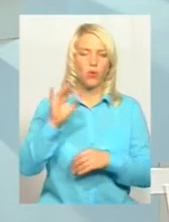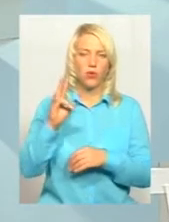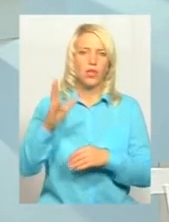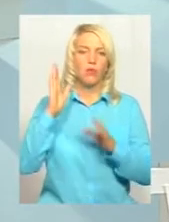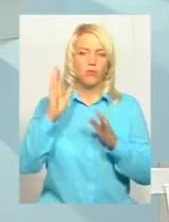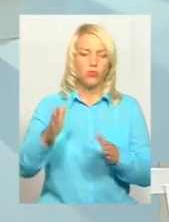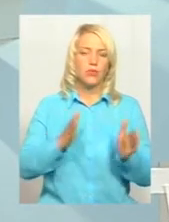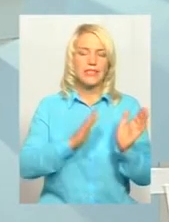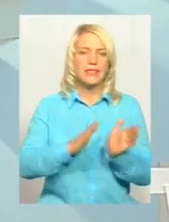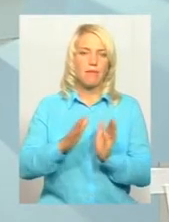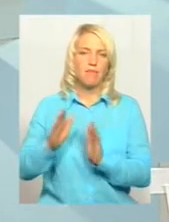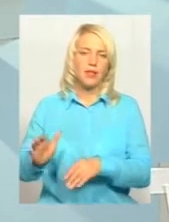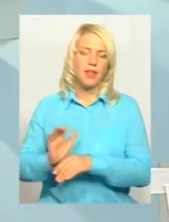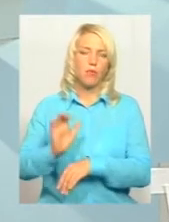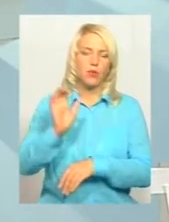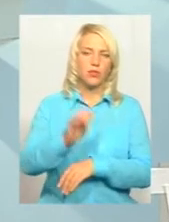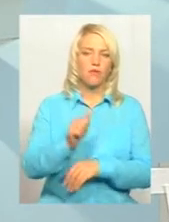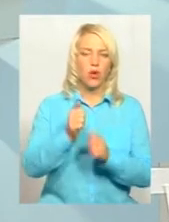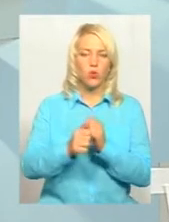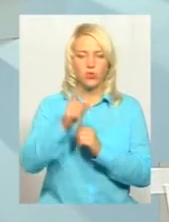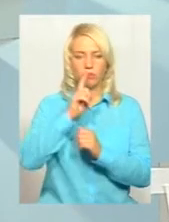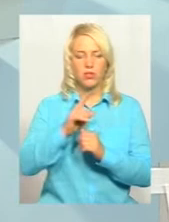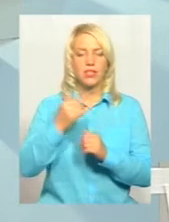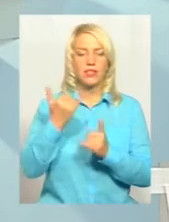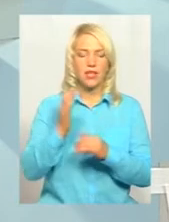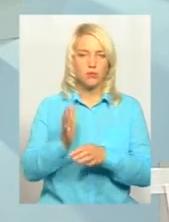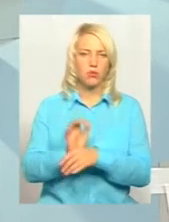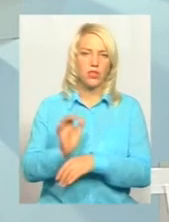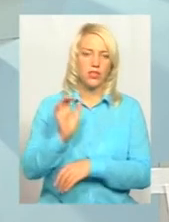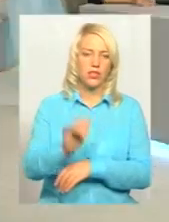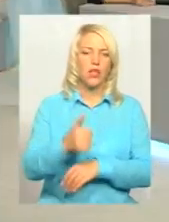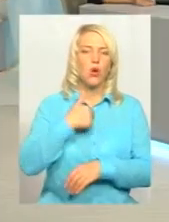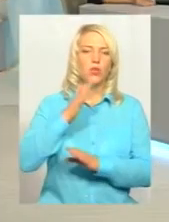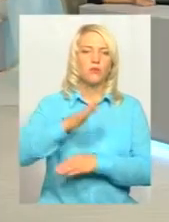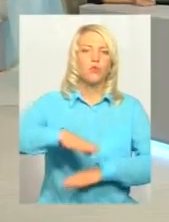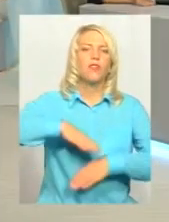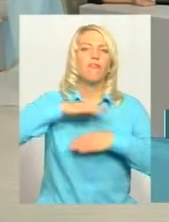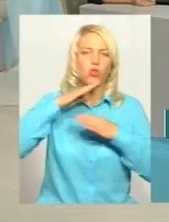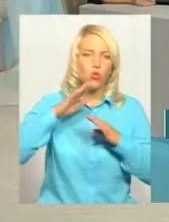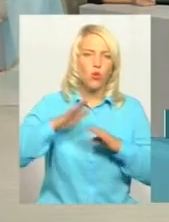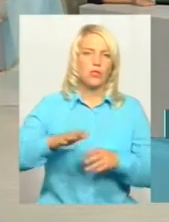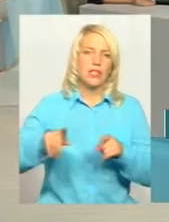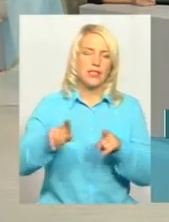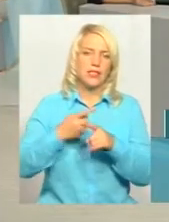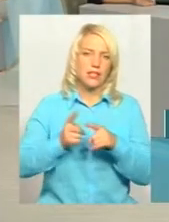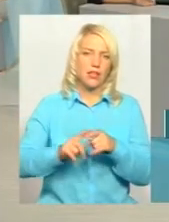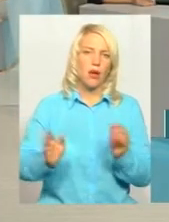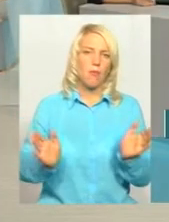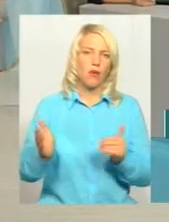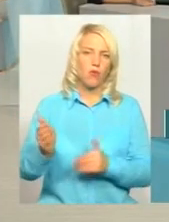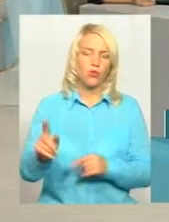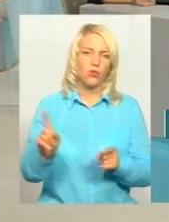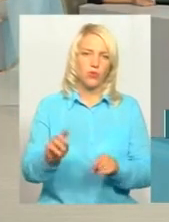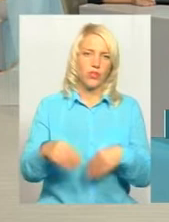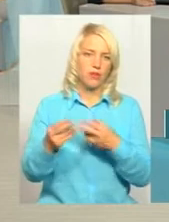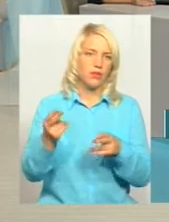поставка кожен місяць. Зараз надійде, в нас достаток буде пологи в будинках цих пакунків, щоб видавати без